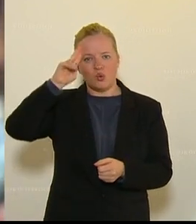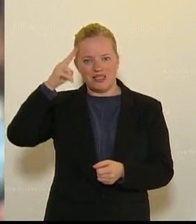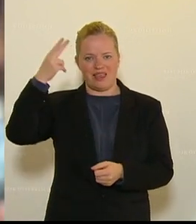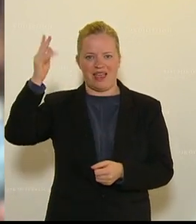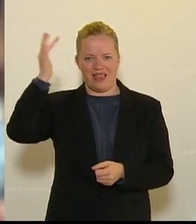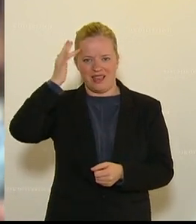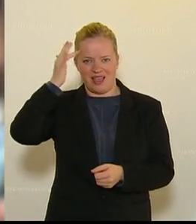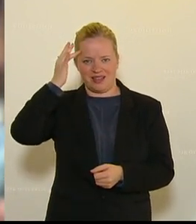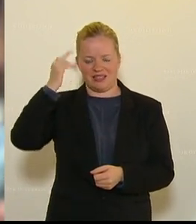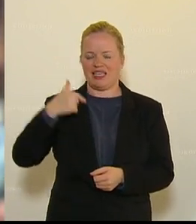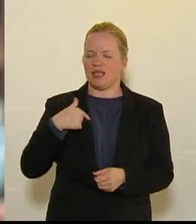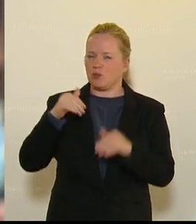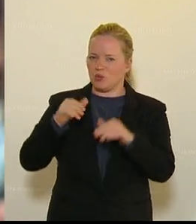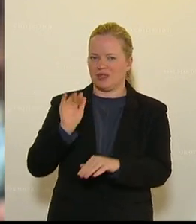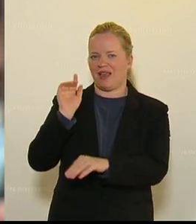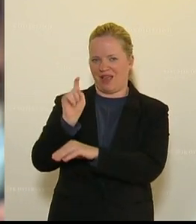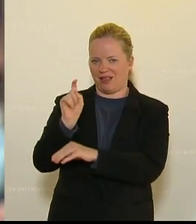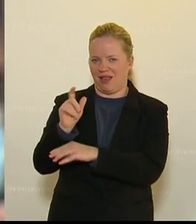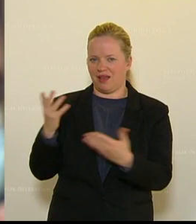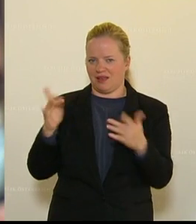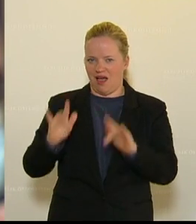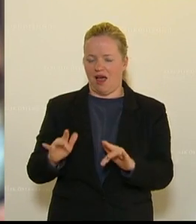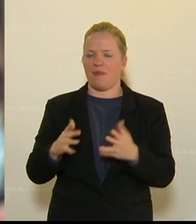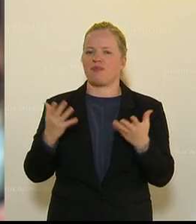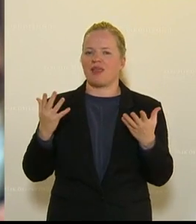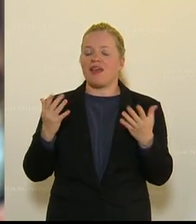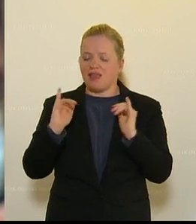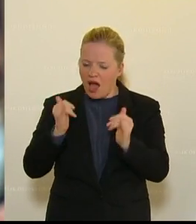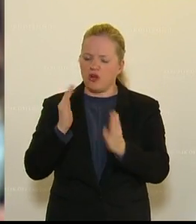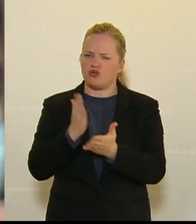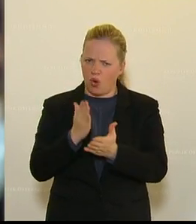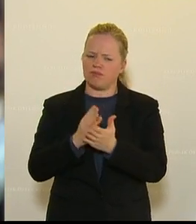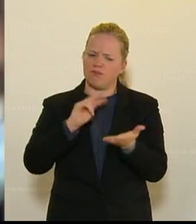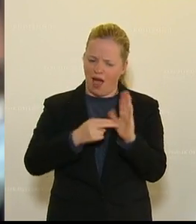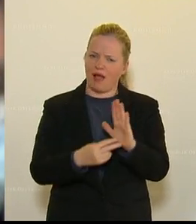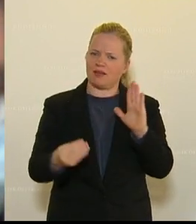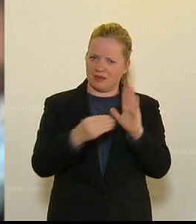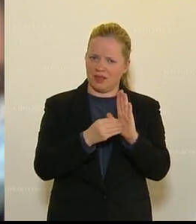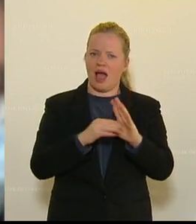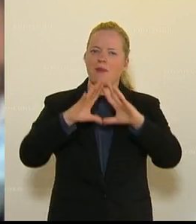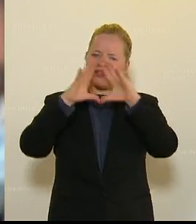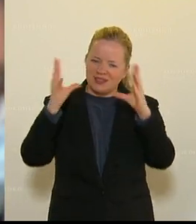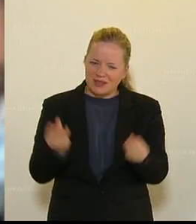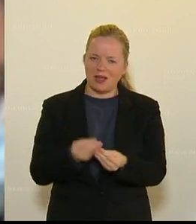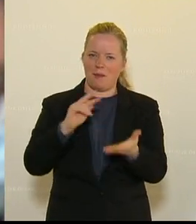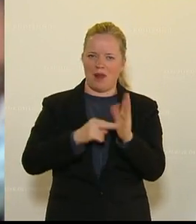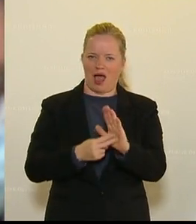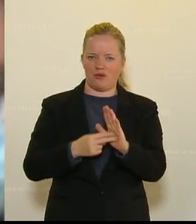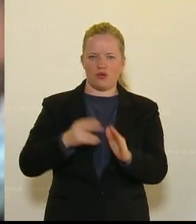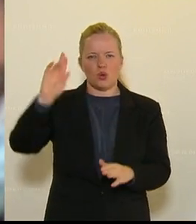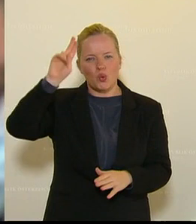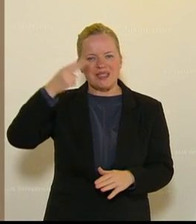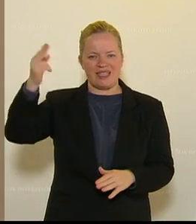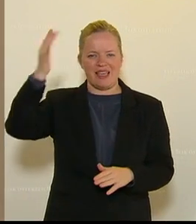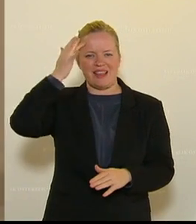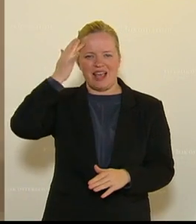Das muss ich jetzt leider kritisch anmerken. Ja, es ist vorgesehen, aber die große Gesamtplanung für die Künstliche Intelligenz vermissen wir noch